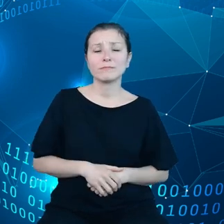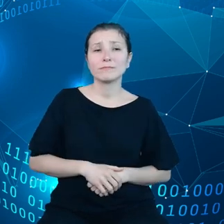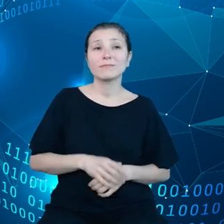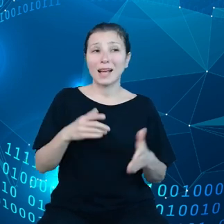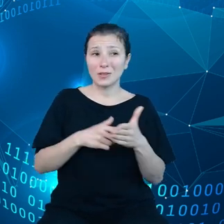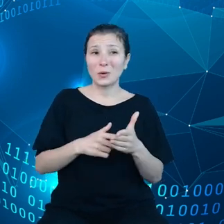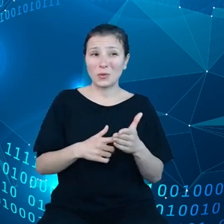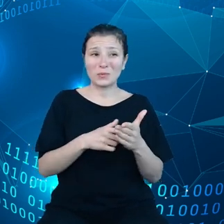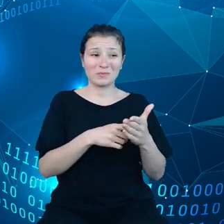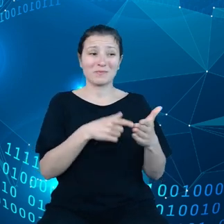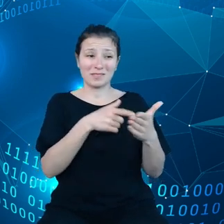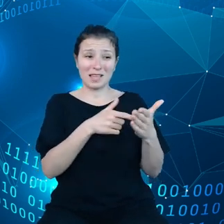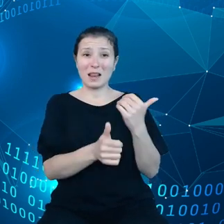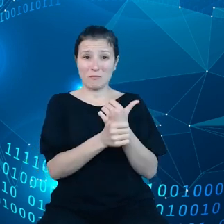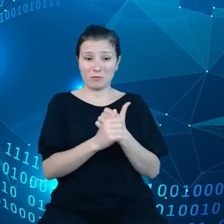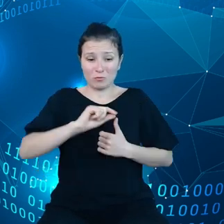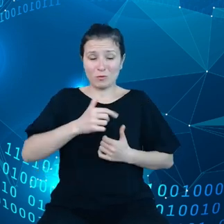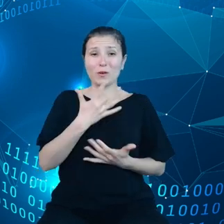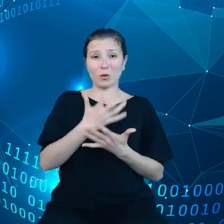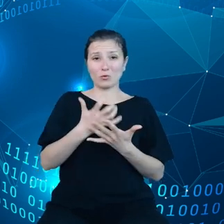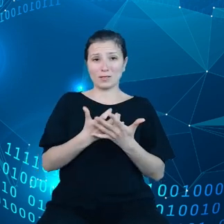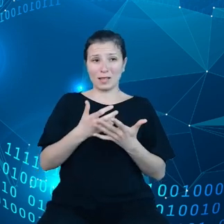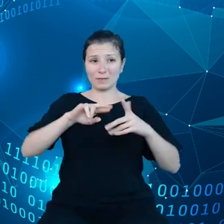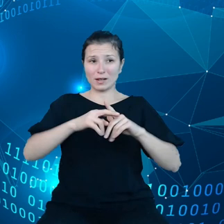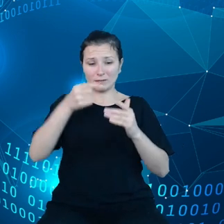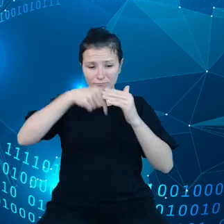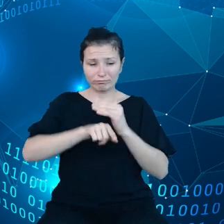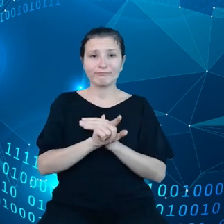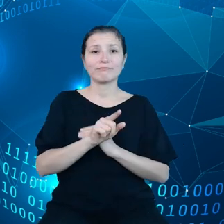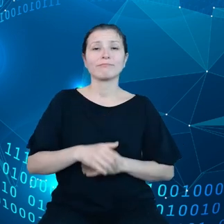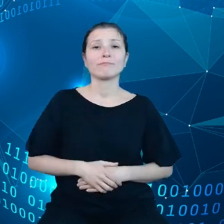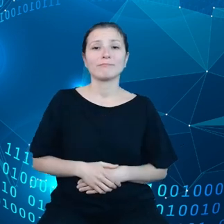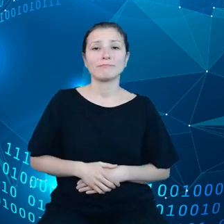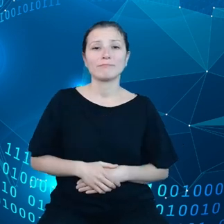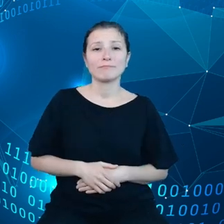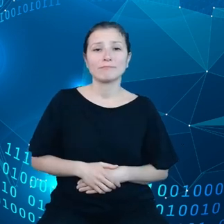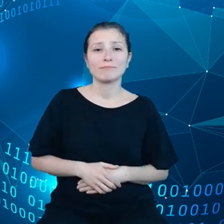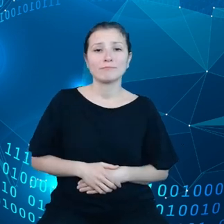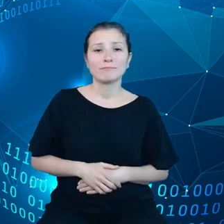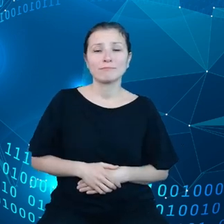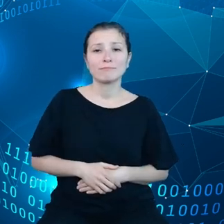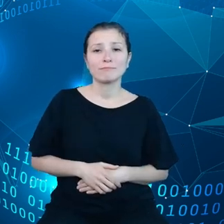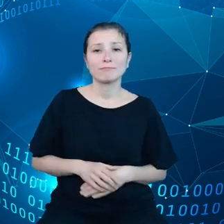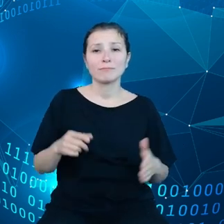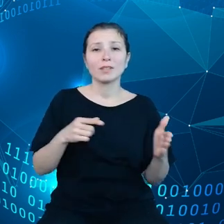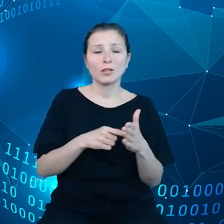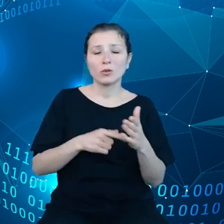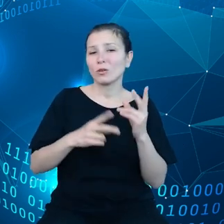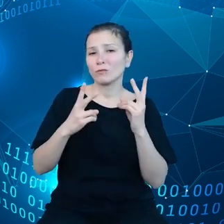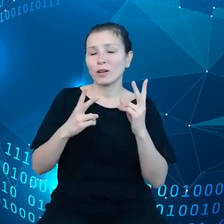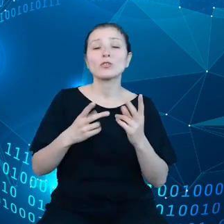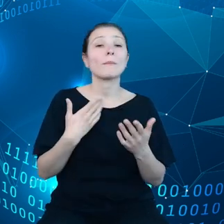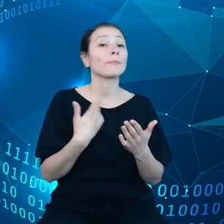z tego ryzy. I ta realizacja jest dość ważna. bo teraz, jeżeli